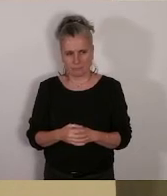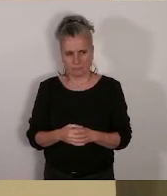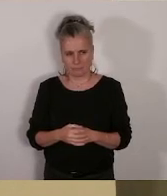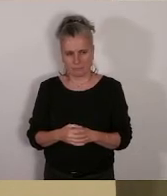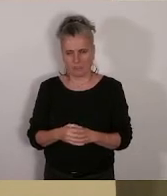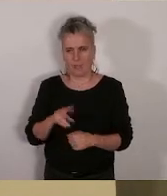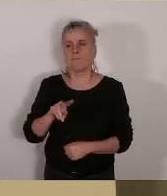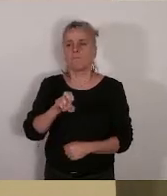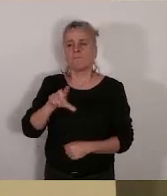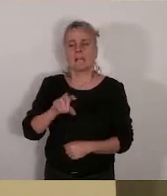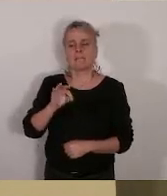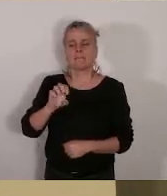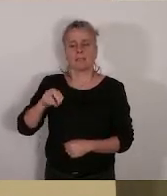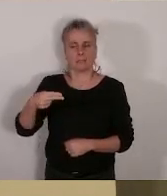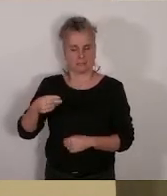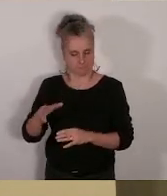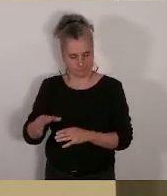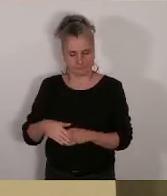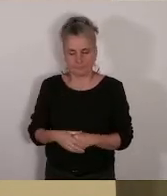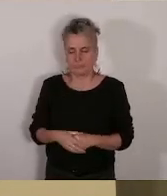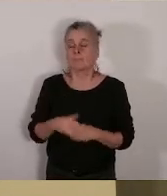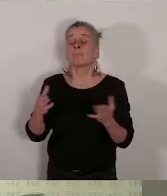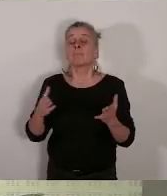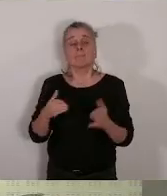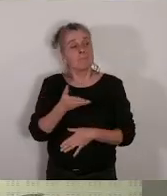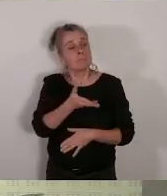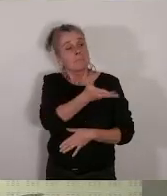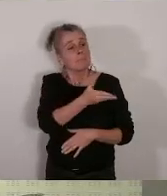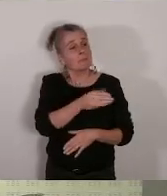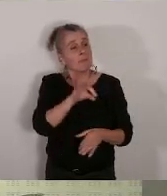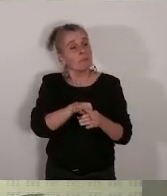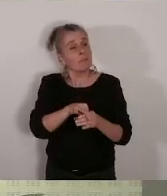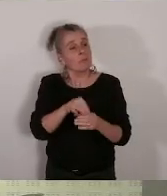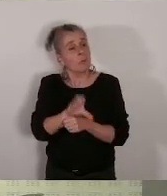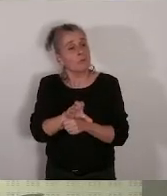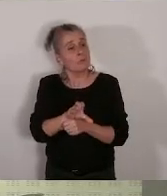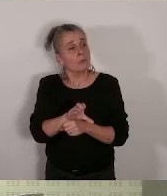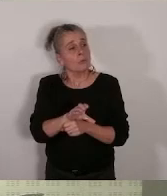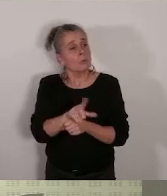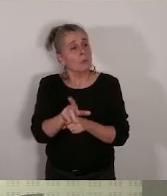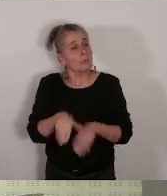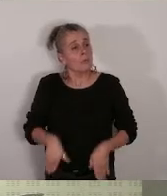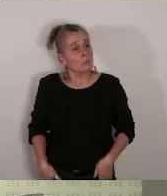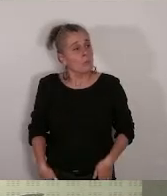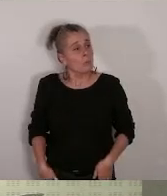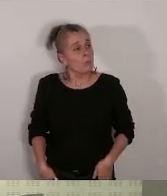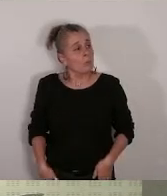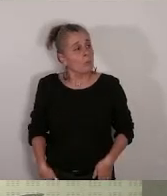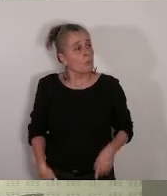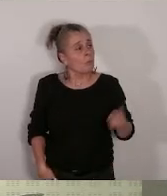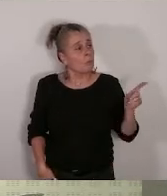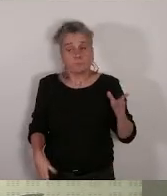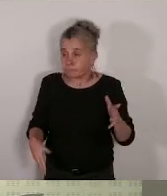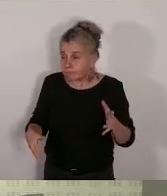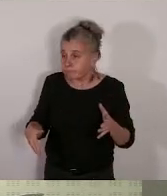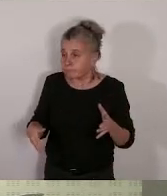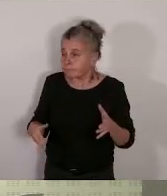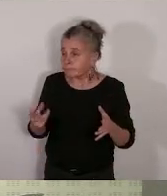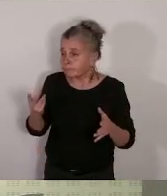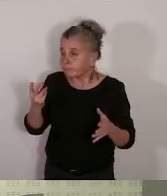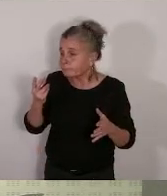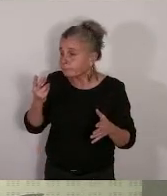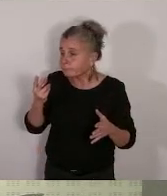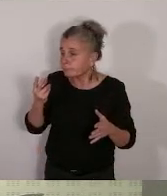Merci. Y a-t-il des votes contre ce rapport ? Des abstentions ? Contre ou abstentions, Mme